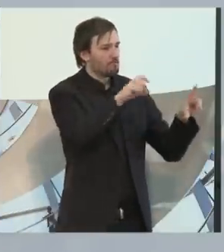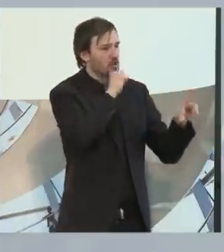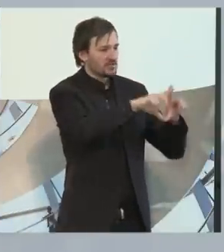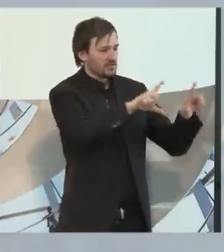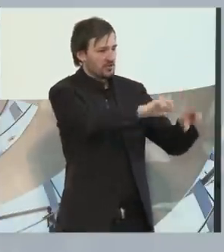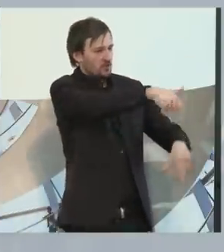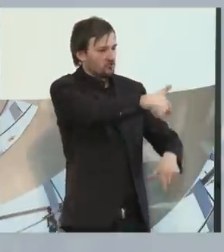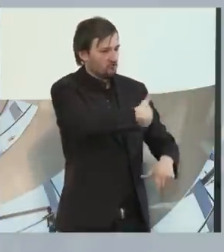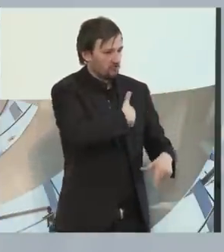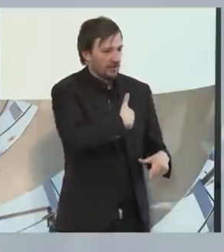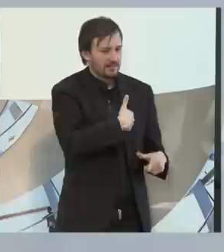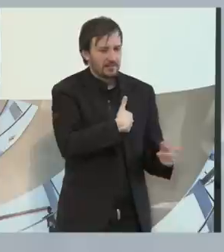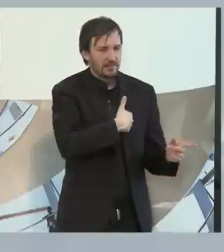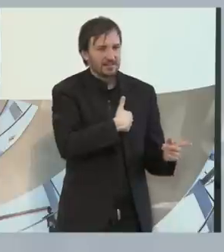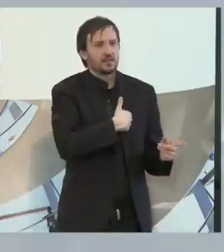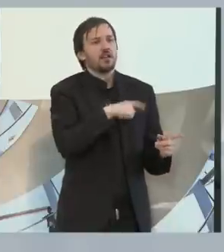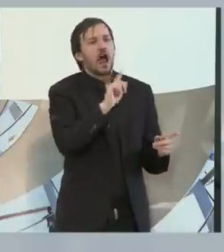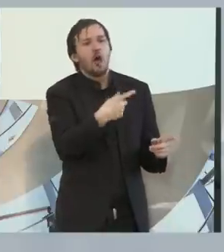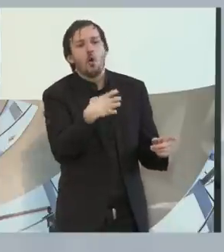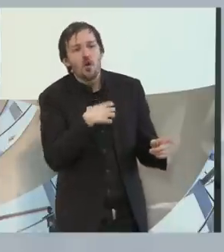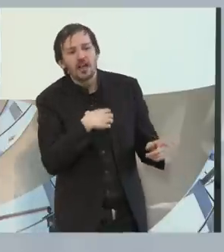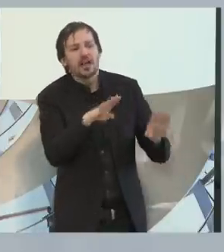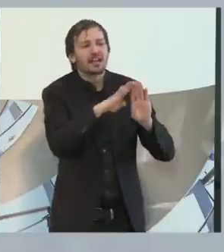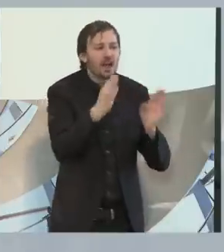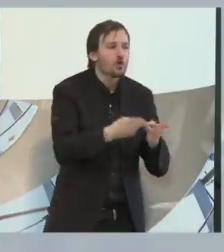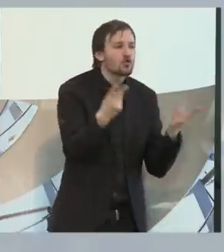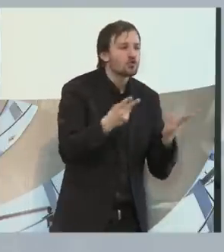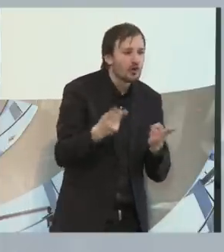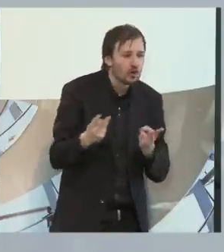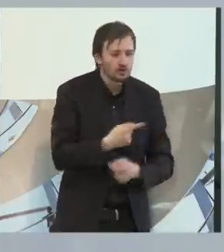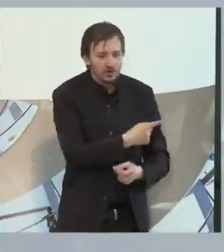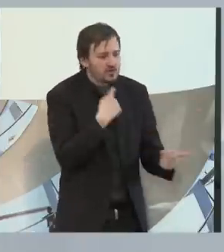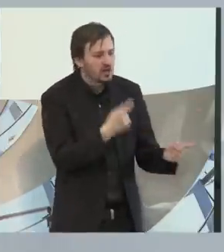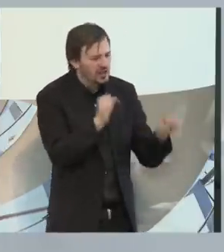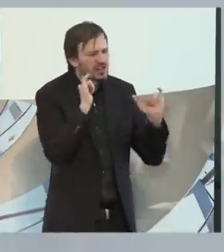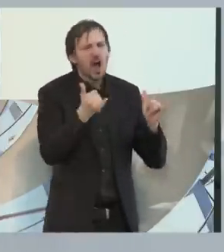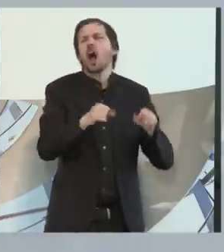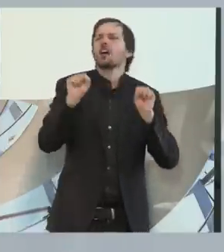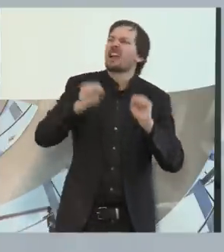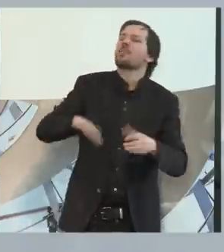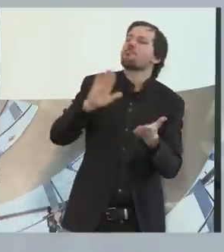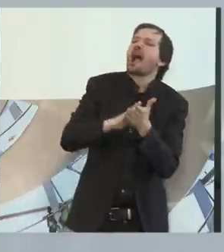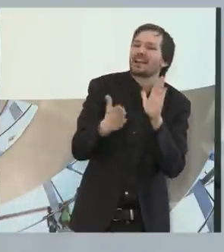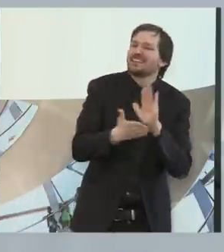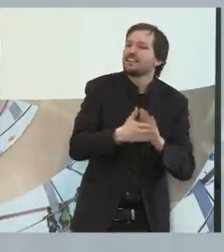Sie da nicht mal helfen, auch Krankenhäuser und so, dann sagen, ja, der kann ja mal ein Praktikum machen.